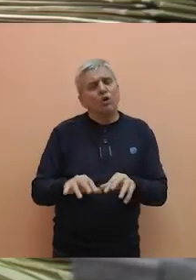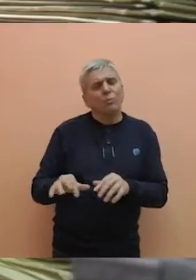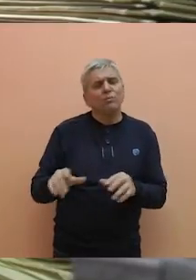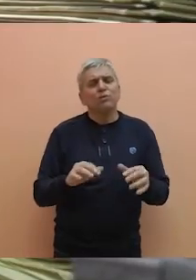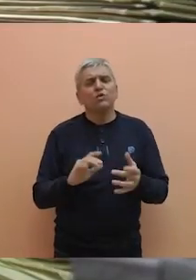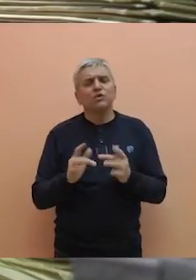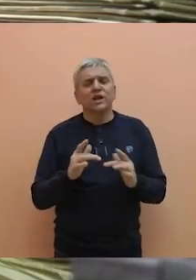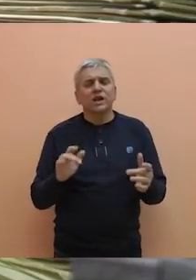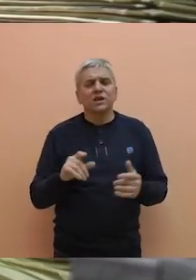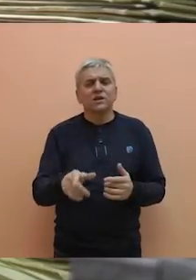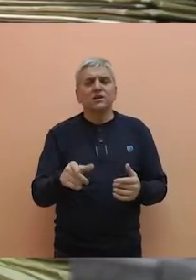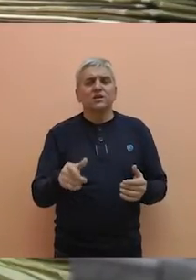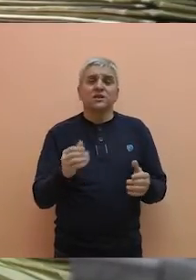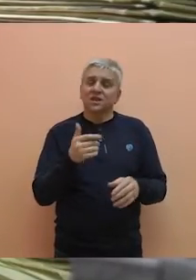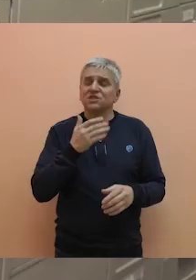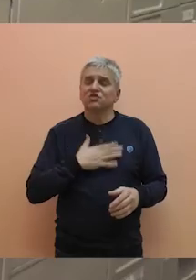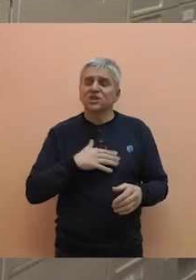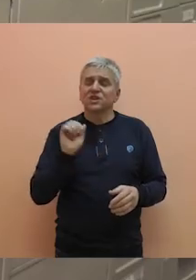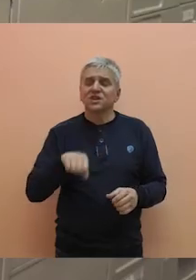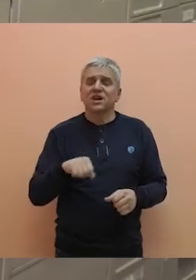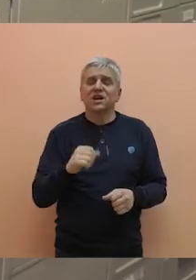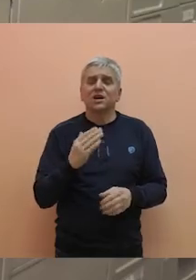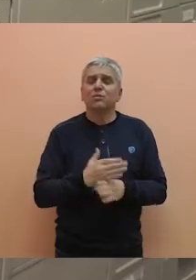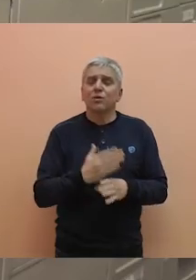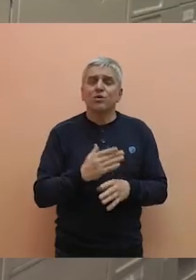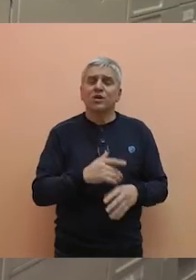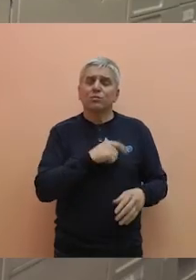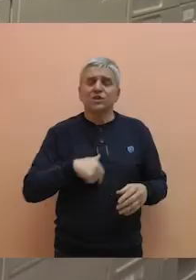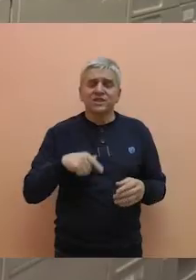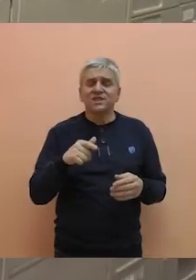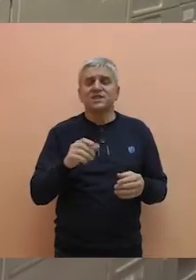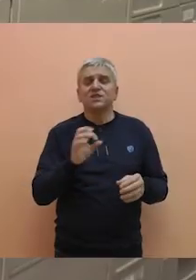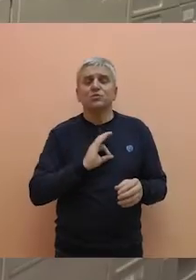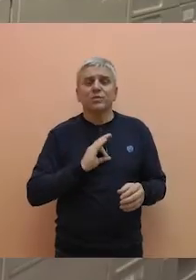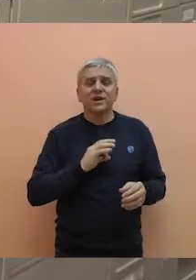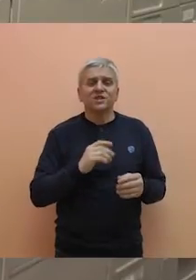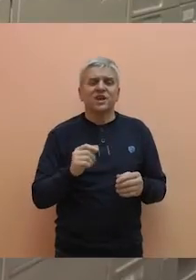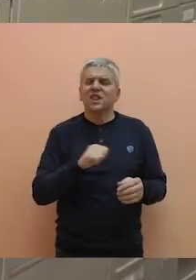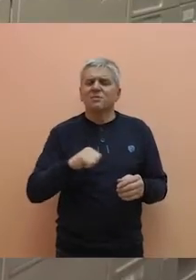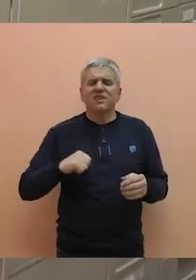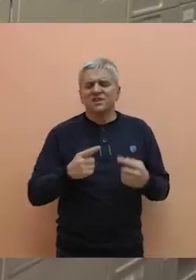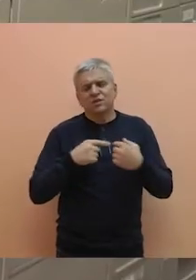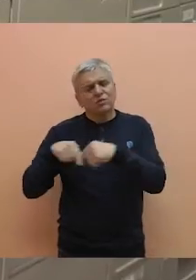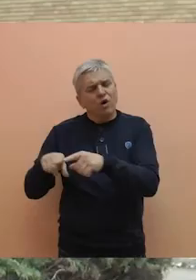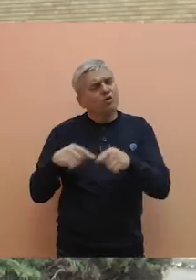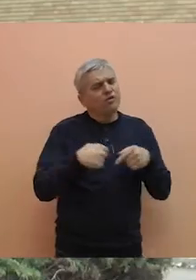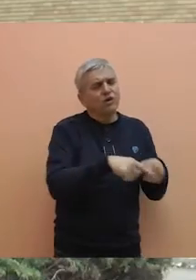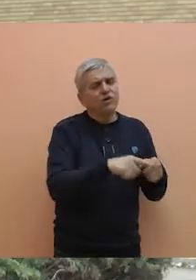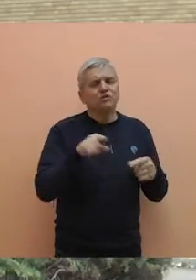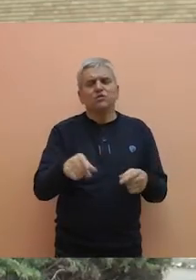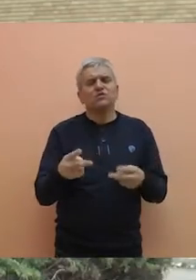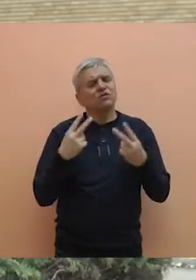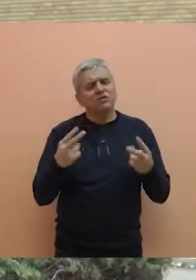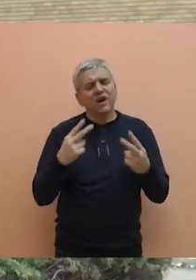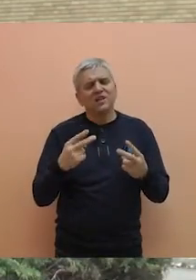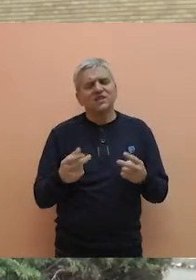Lokalna samouprava htjela je da pomogne rad Policijske uprave u opštini, jer su jedna i druga institucija, bez obzira na odvojene nadležnosti, ustanove